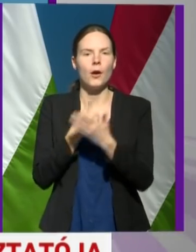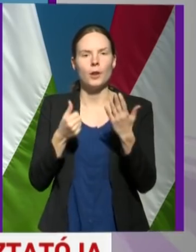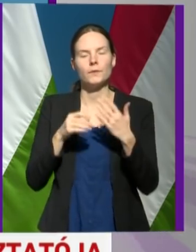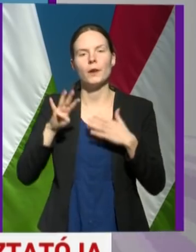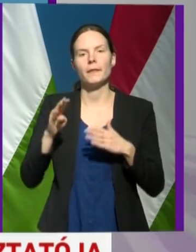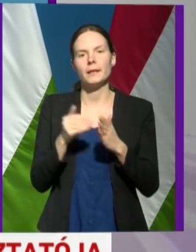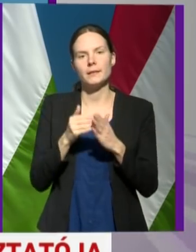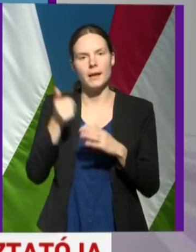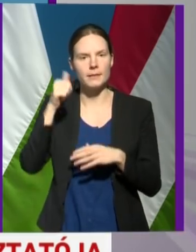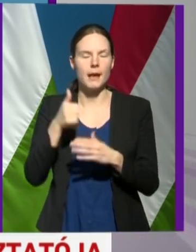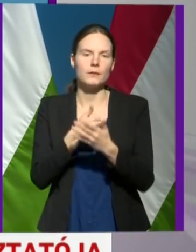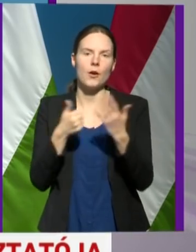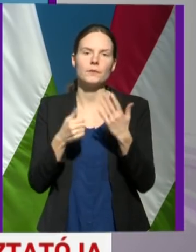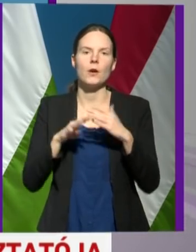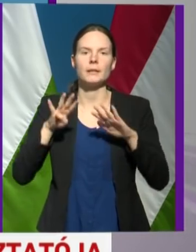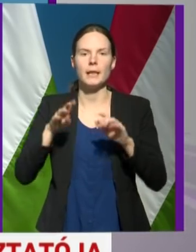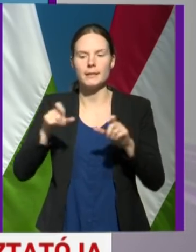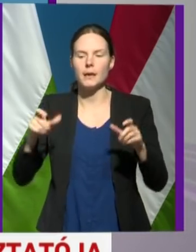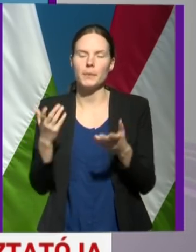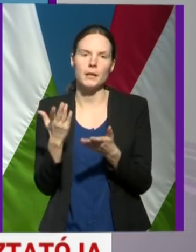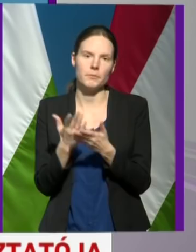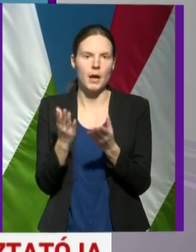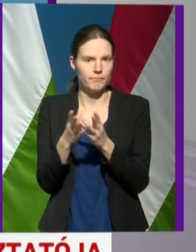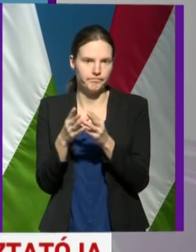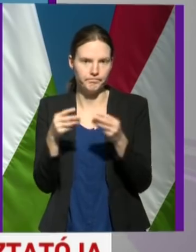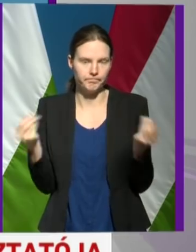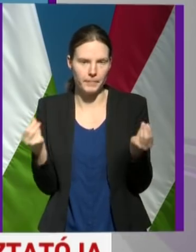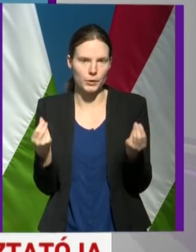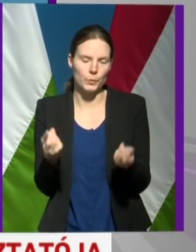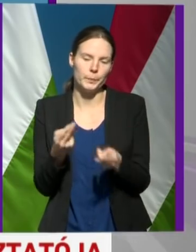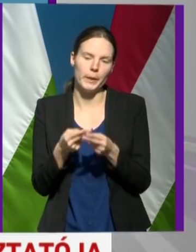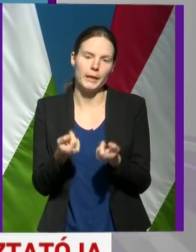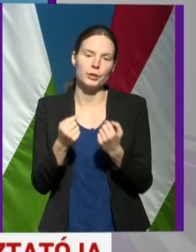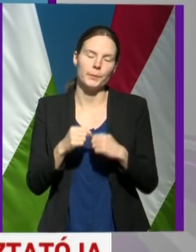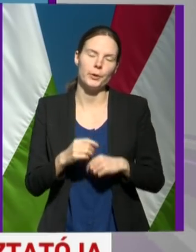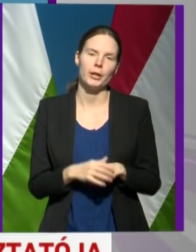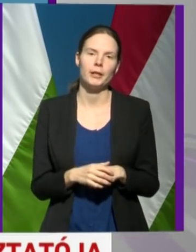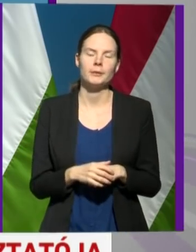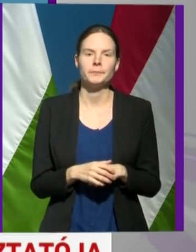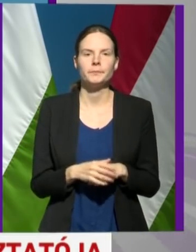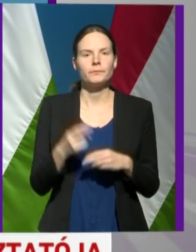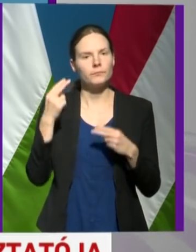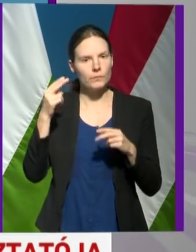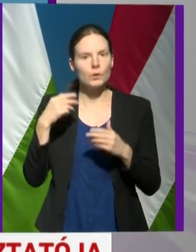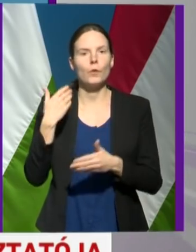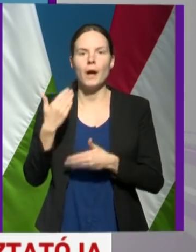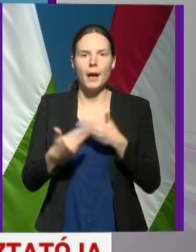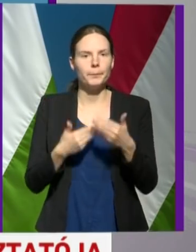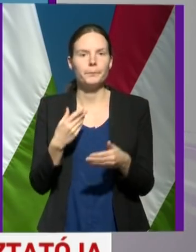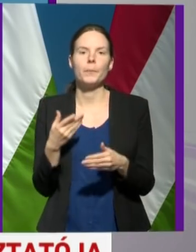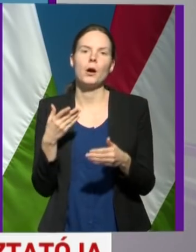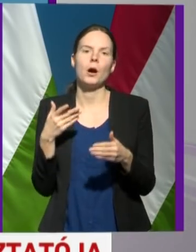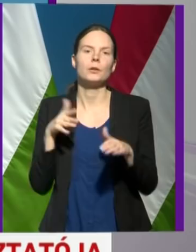személy épült fel a betegségből. Tovább folyik a közüti